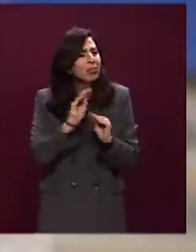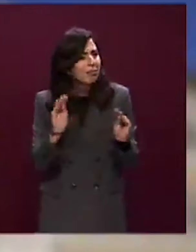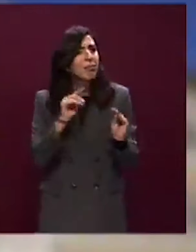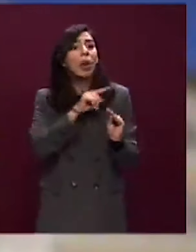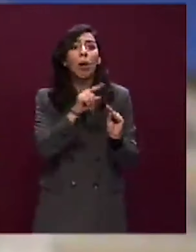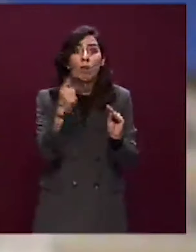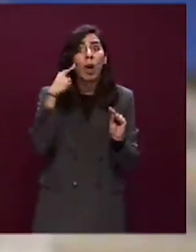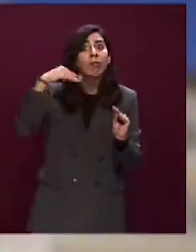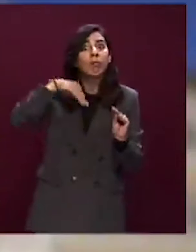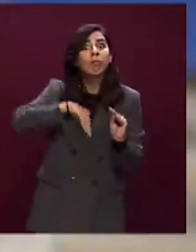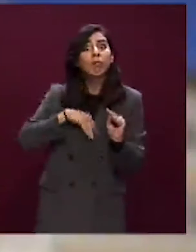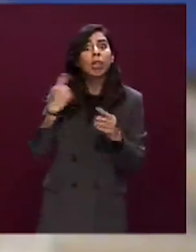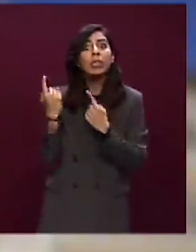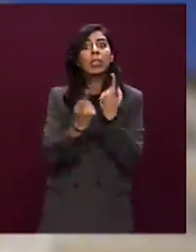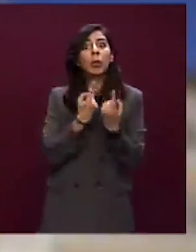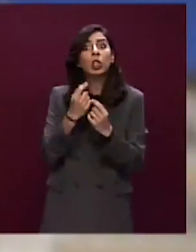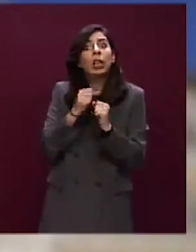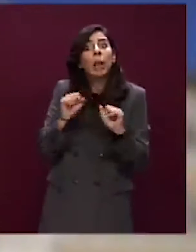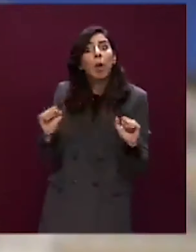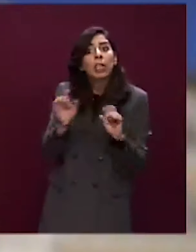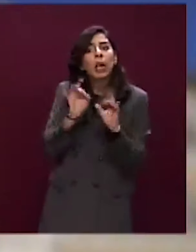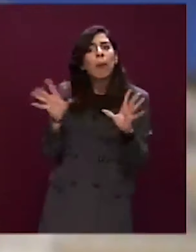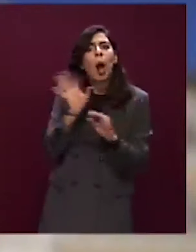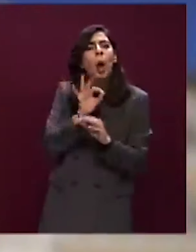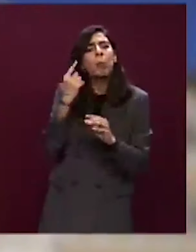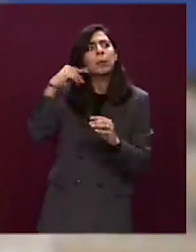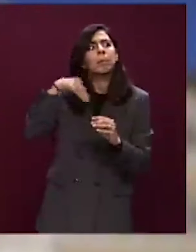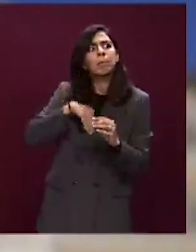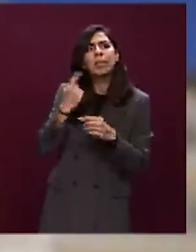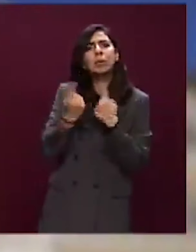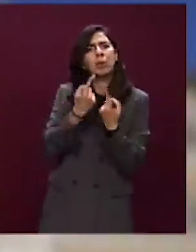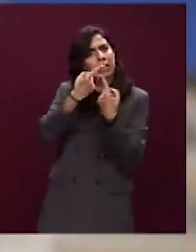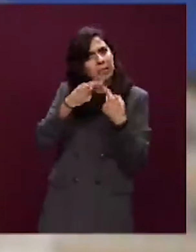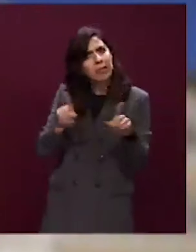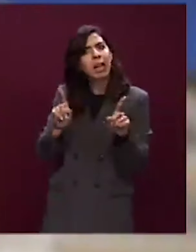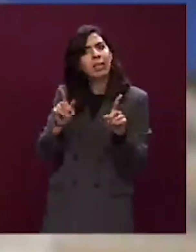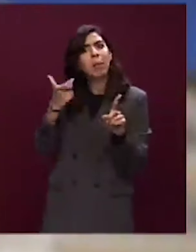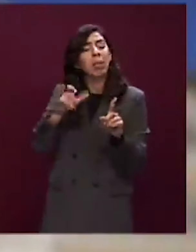democrazia liberale o no? Perché altrimenti c'è un problema.